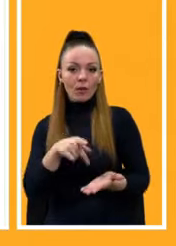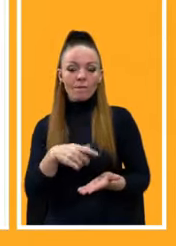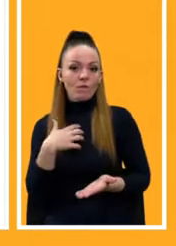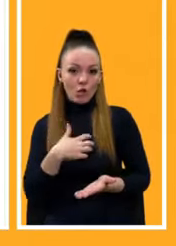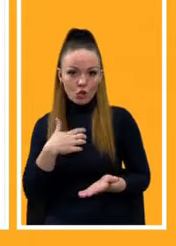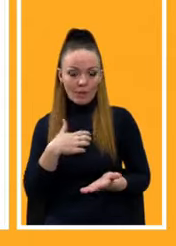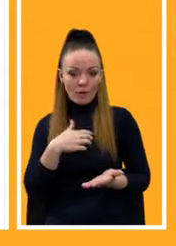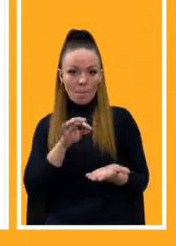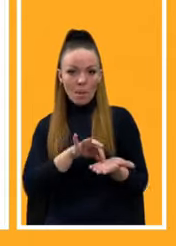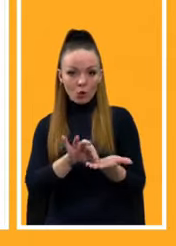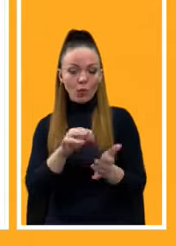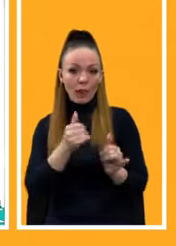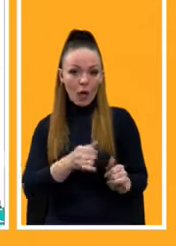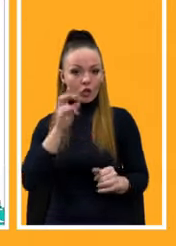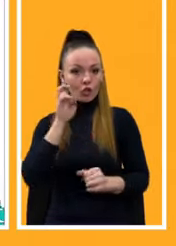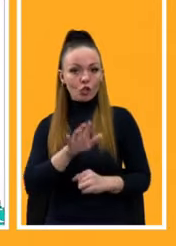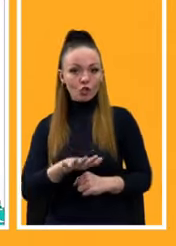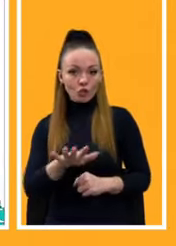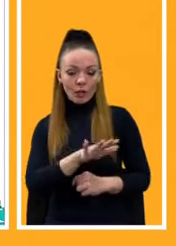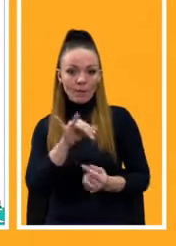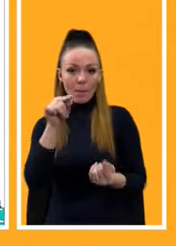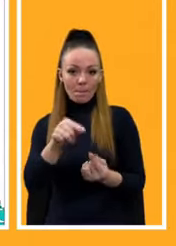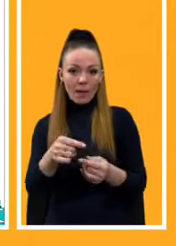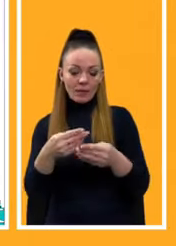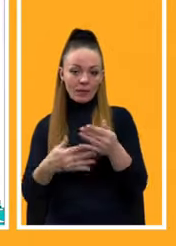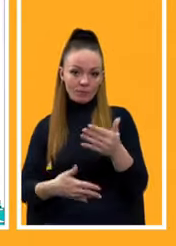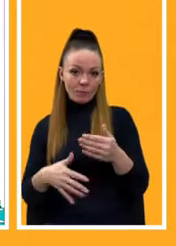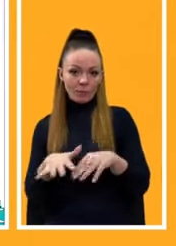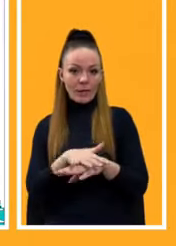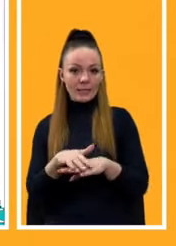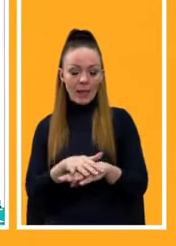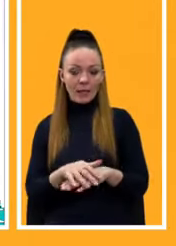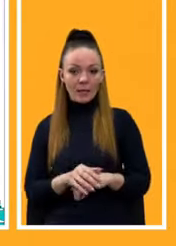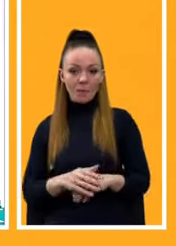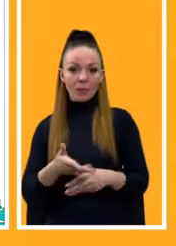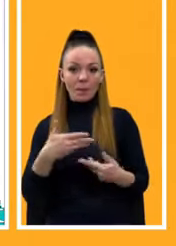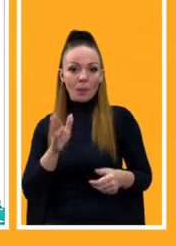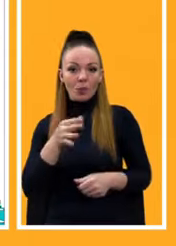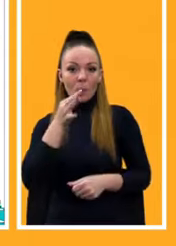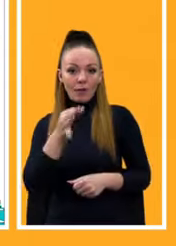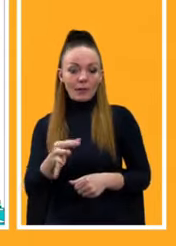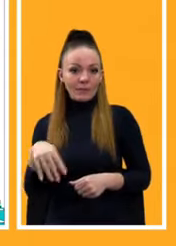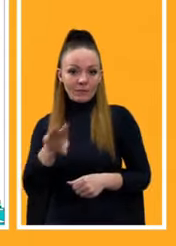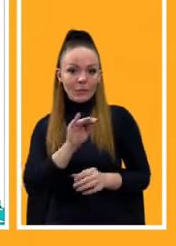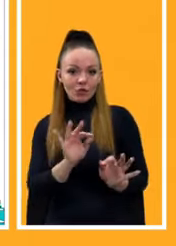маршрутів, для держави, для певних верст населення. Ми будемо говорити, звичайно, всі вже знають про